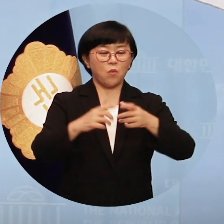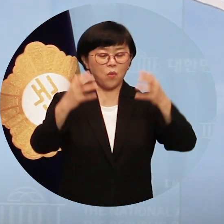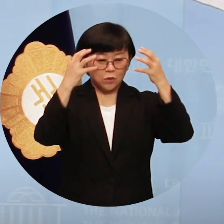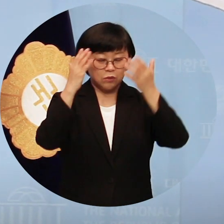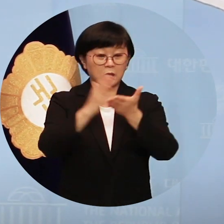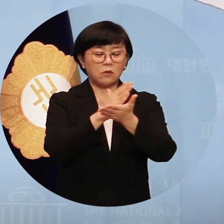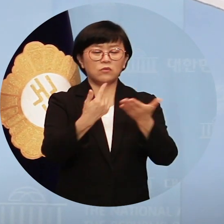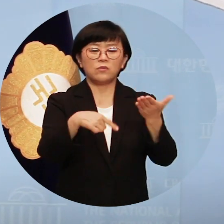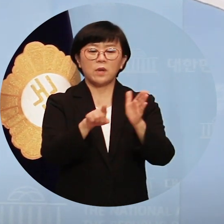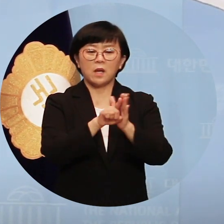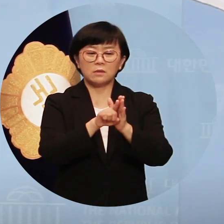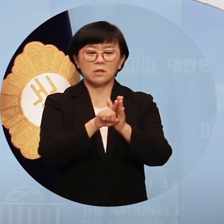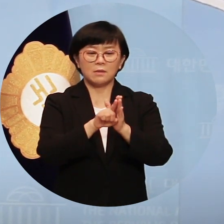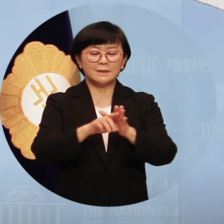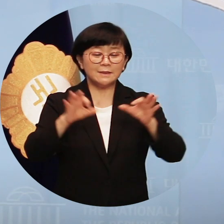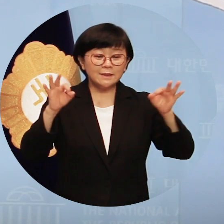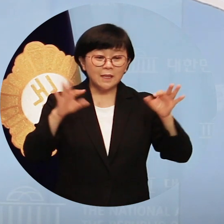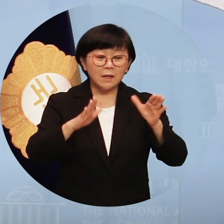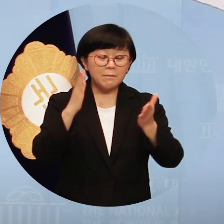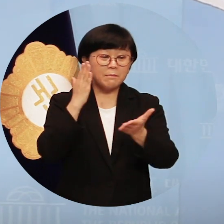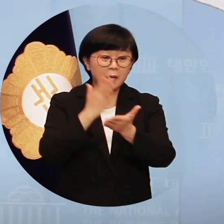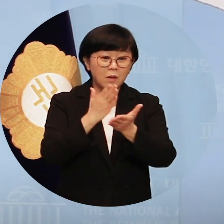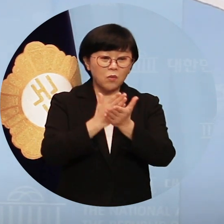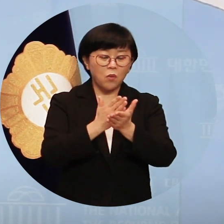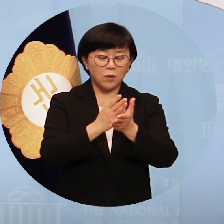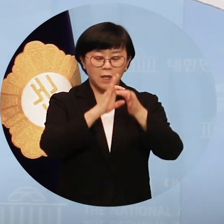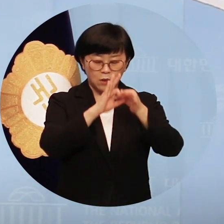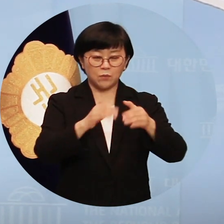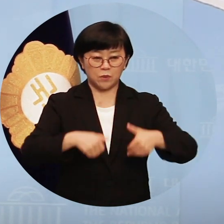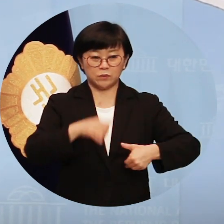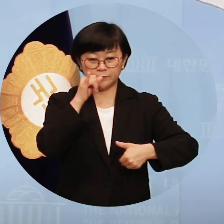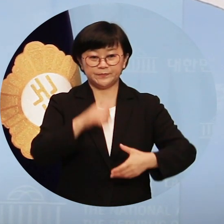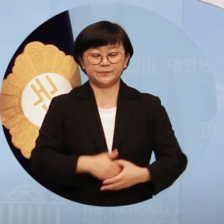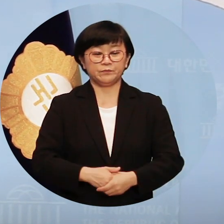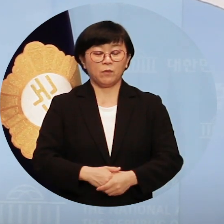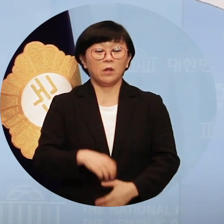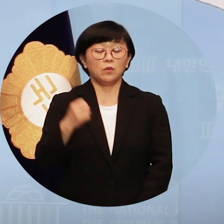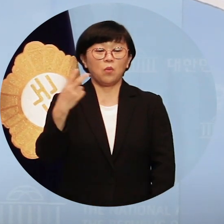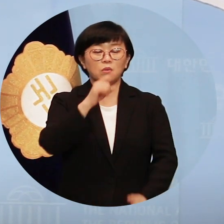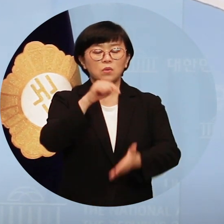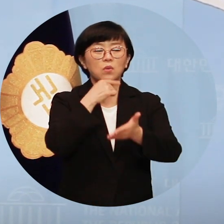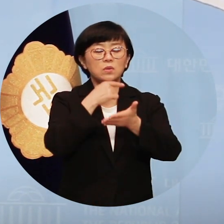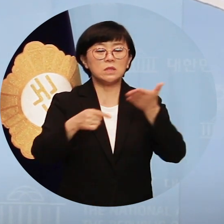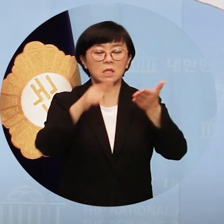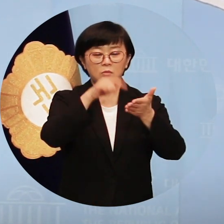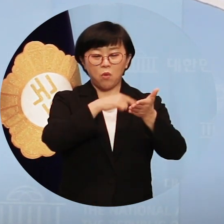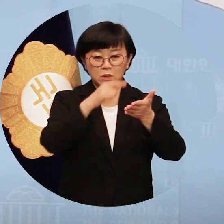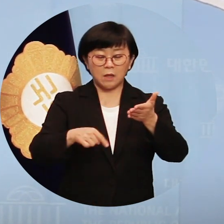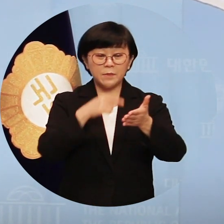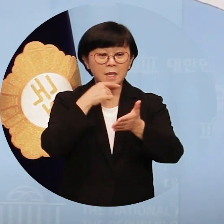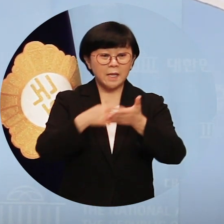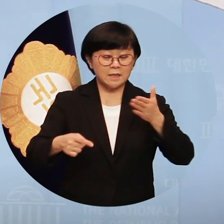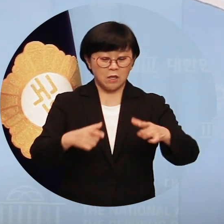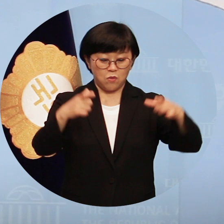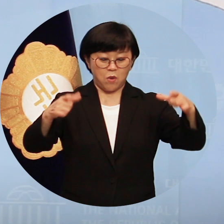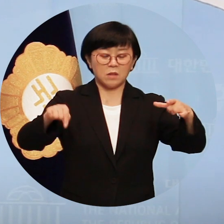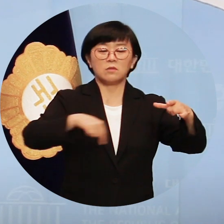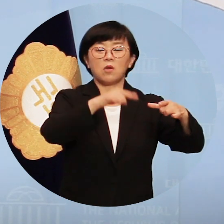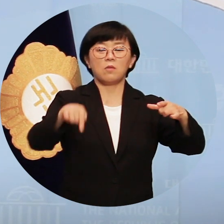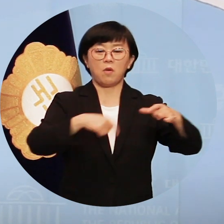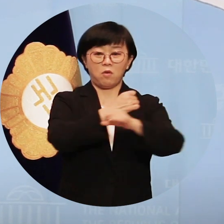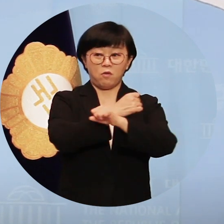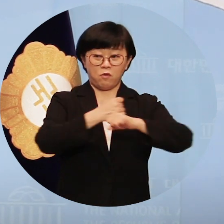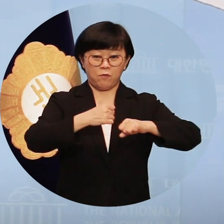위해 한시법이 아닌 상시법으로 제정합니다. 또한 손실보상과 피해지원의 대상이